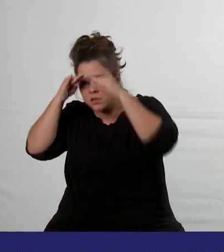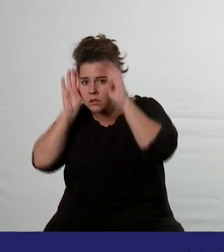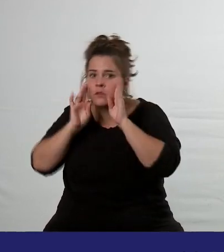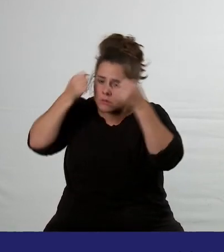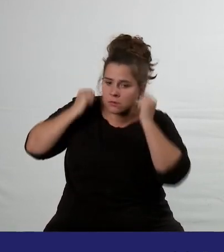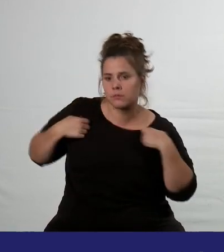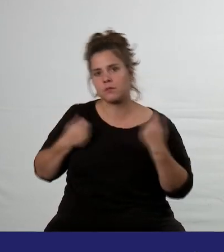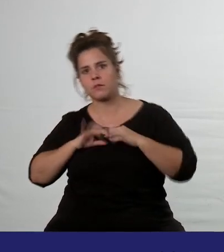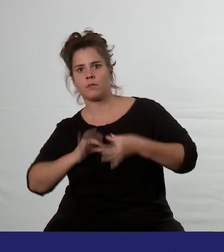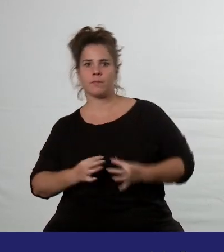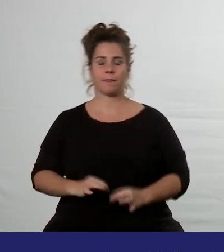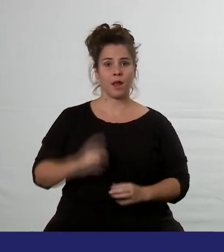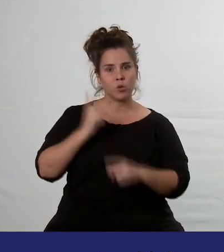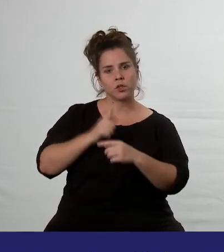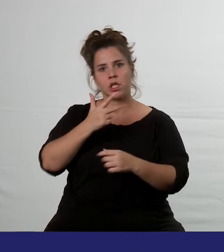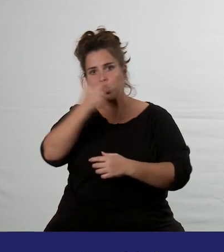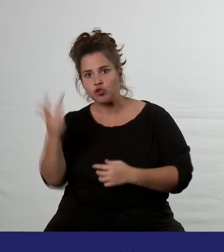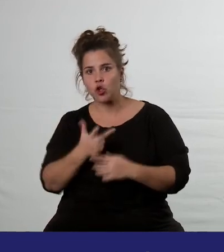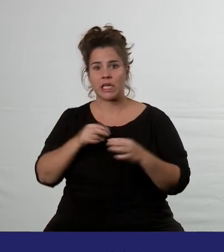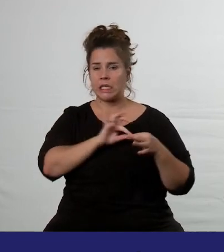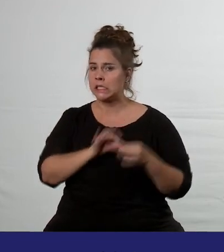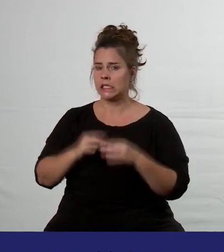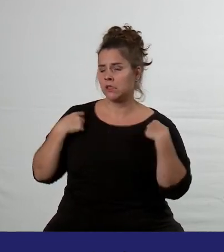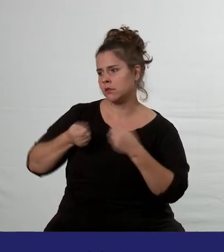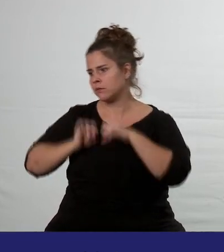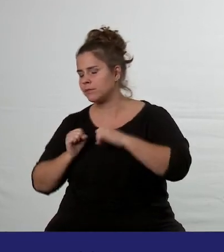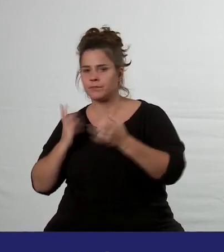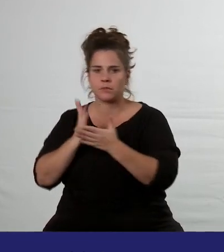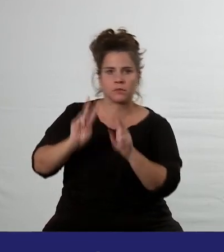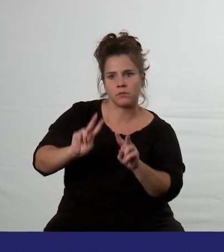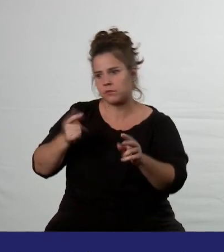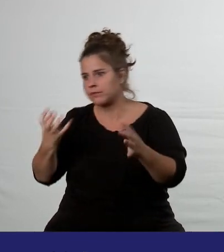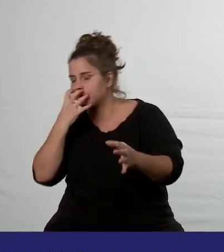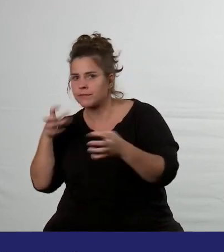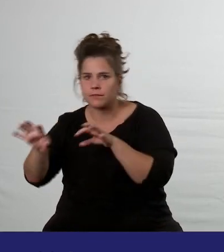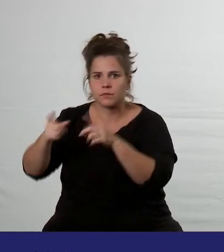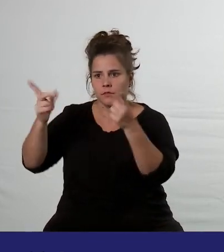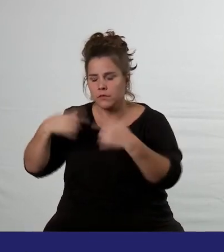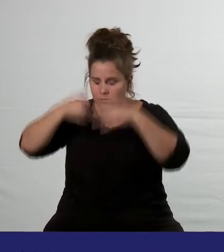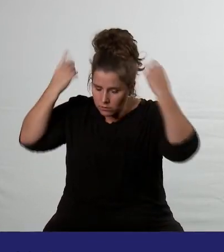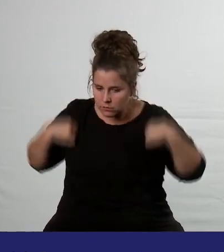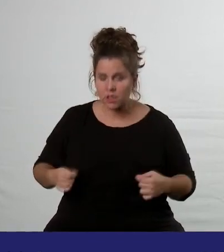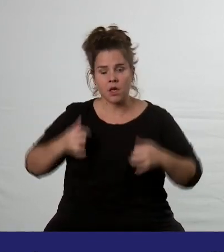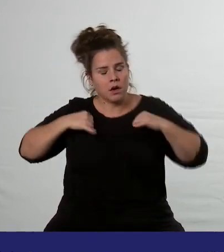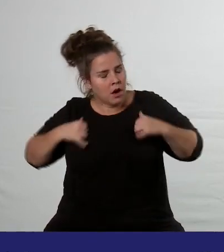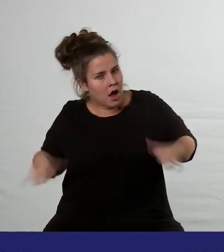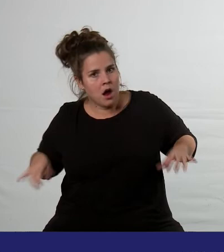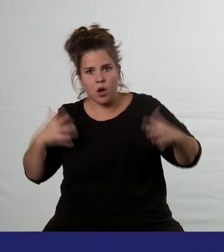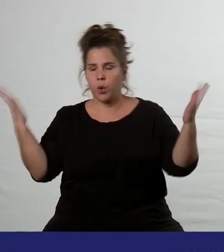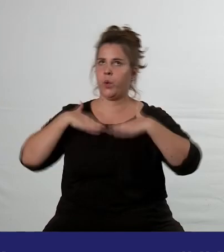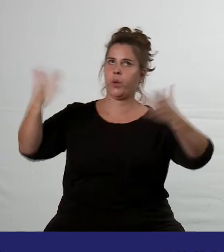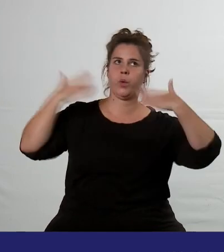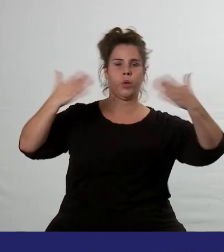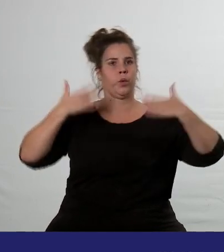pomůcek, strávit v nich minimálně 3 hodiny v kuse v pohybu mezi pacienty, svléknout se úplně z pocení, jít se